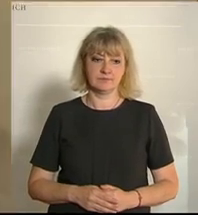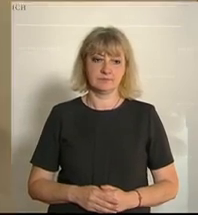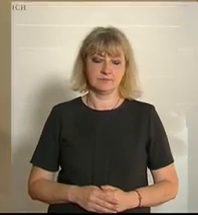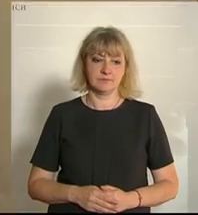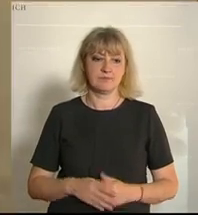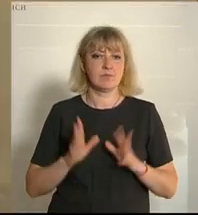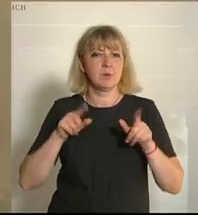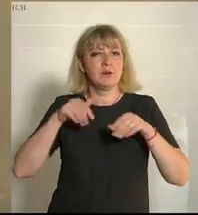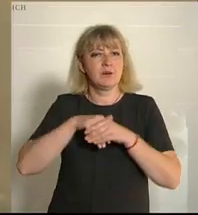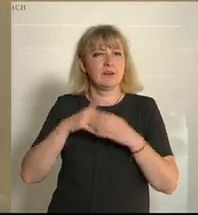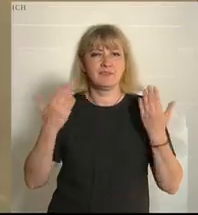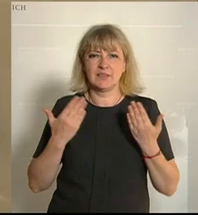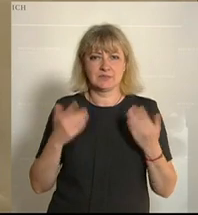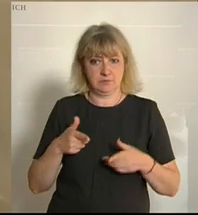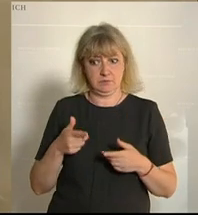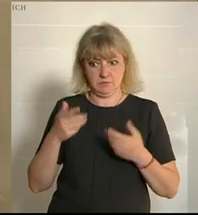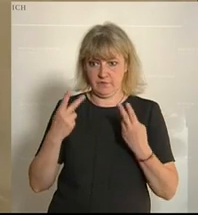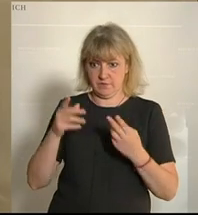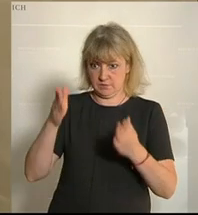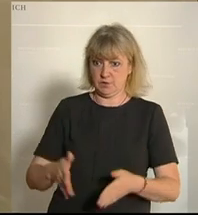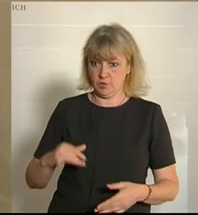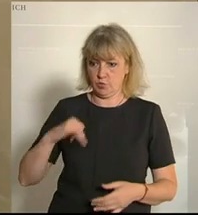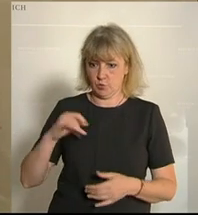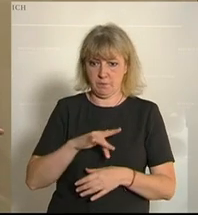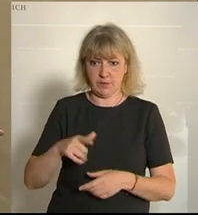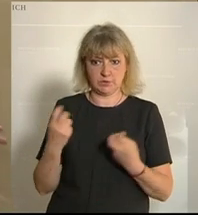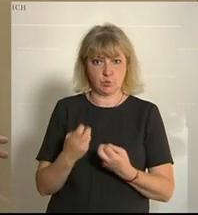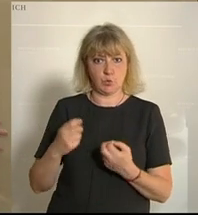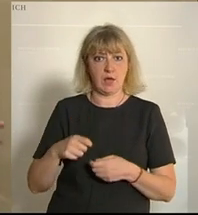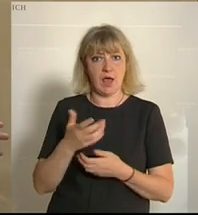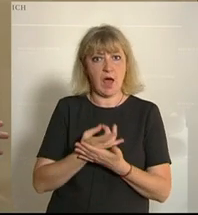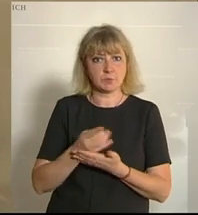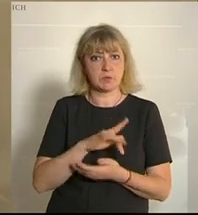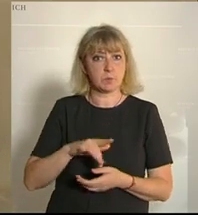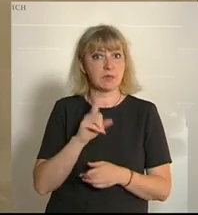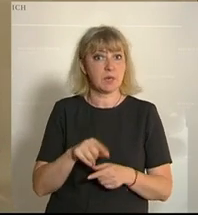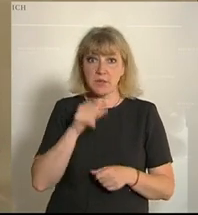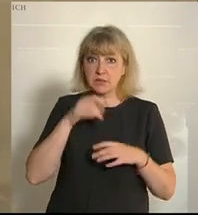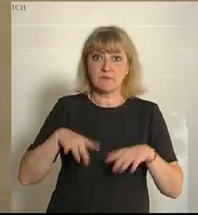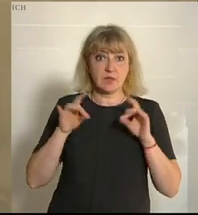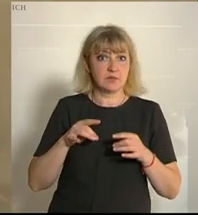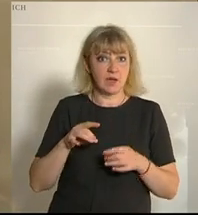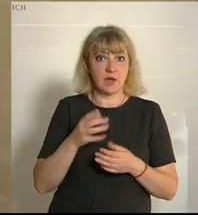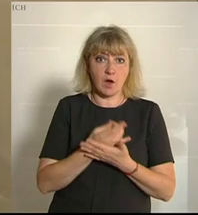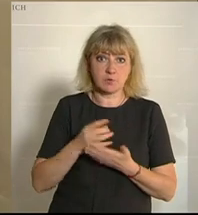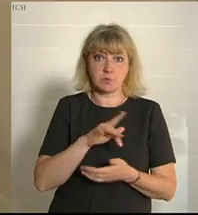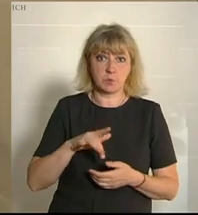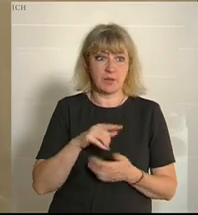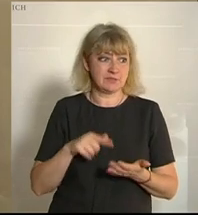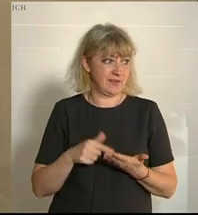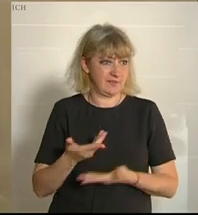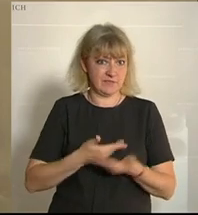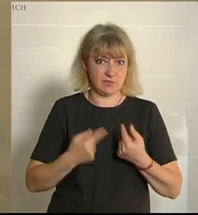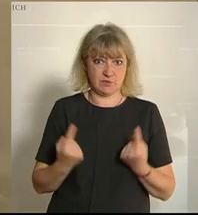Aber worum geht es? Es geht um junge Menschen, die einen Ausbildungsplatz suchen, aber keinen finden. Es geht um junge Menschen, die aufgrund der